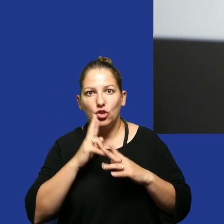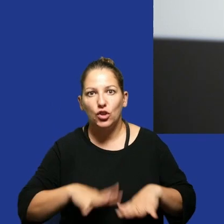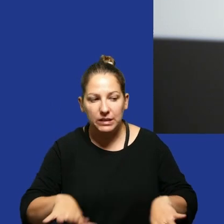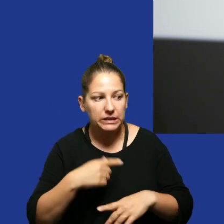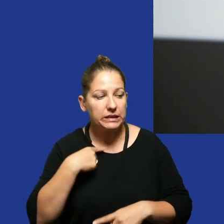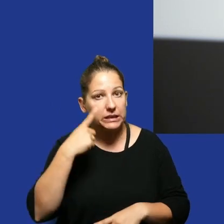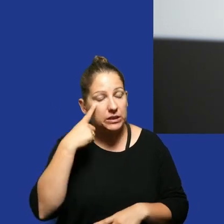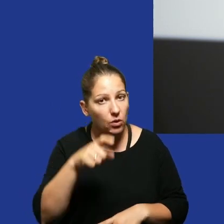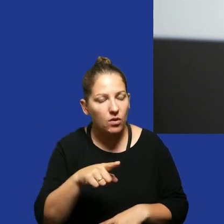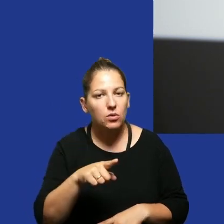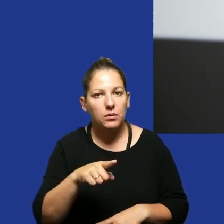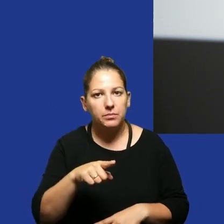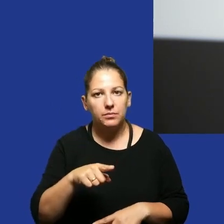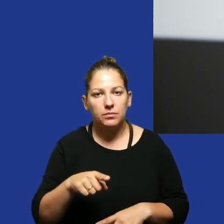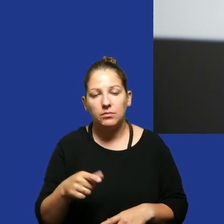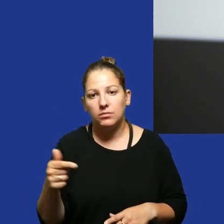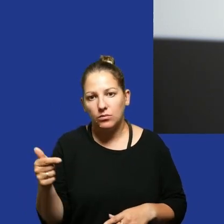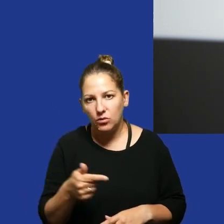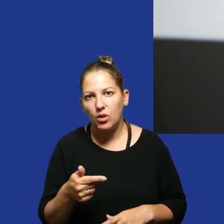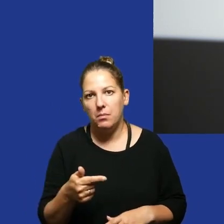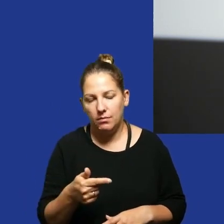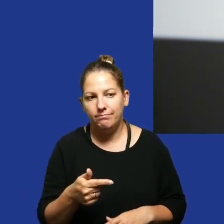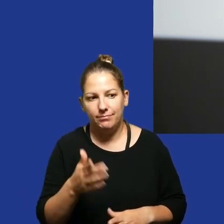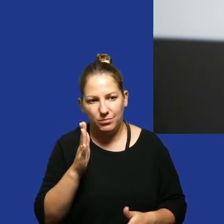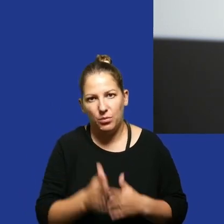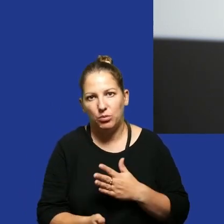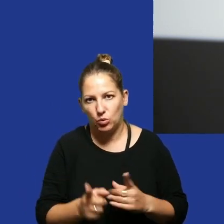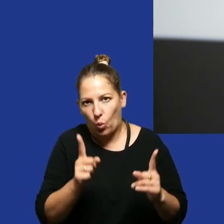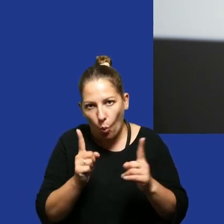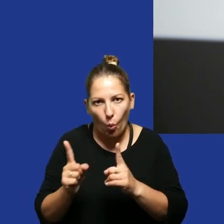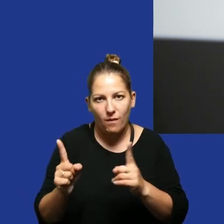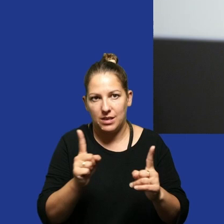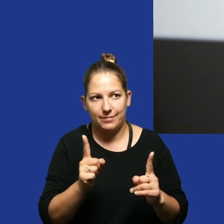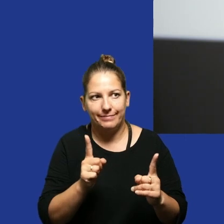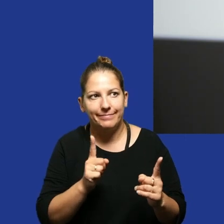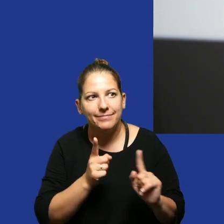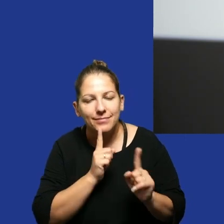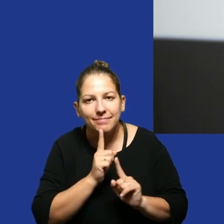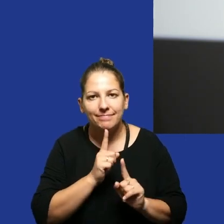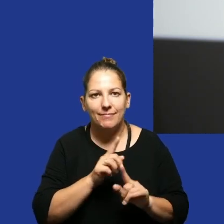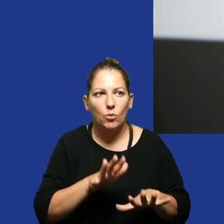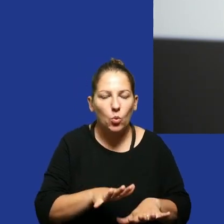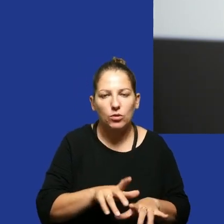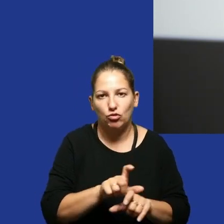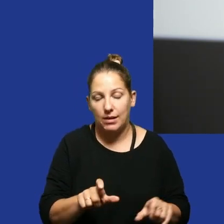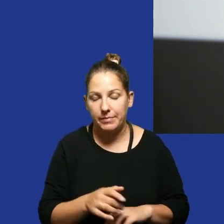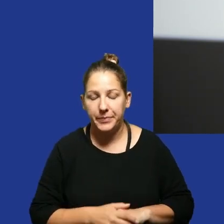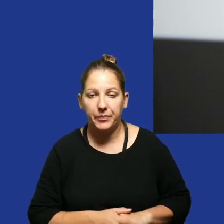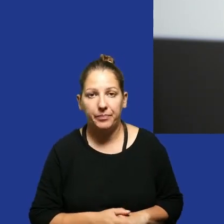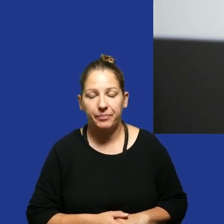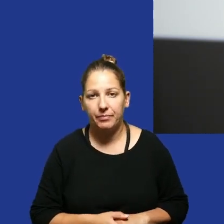zauważyłem, że trzeba po prostu uważać, z kim się spędza czas. Więc tych